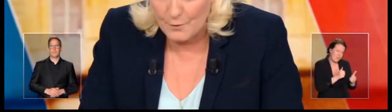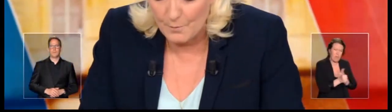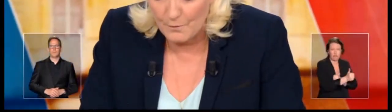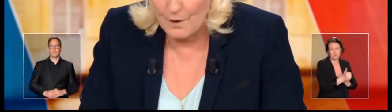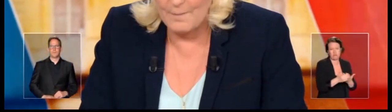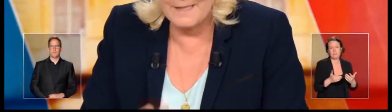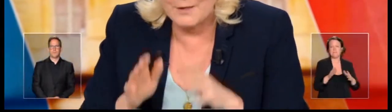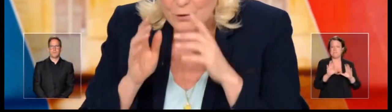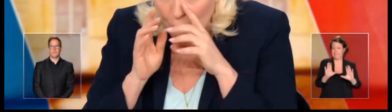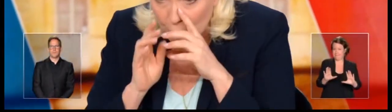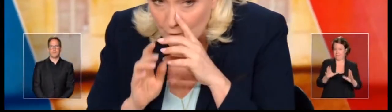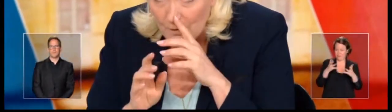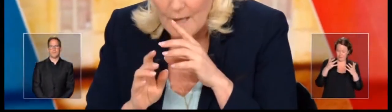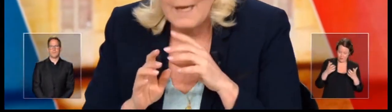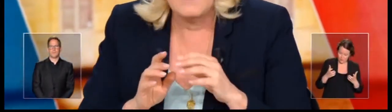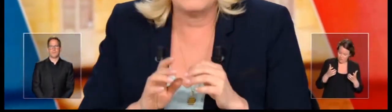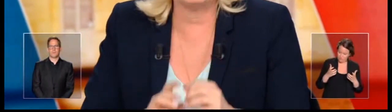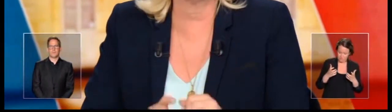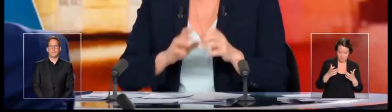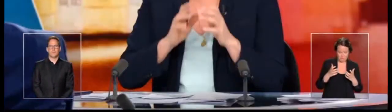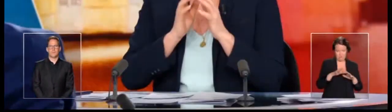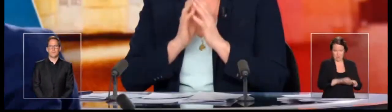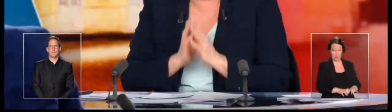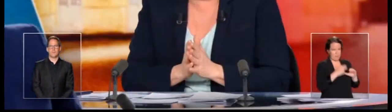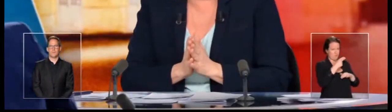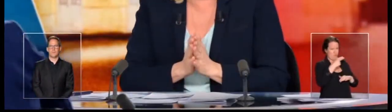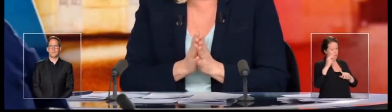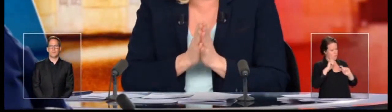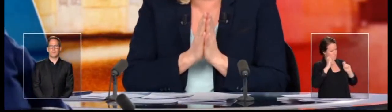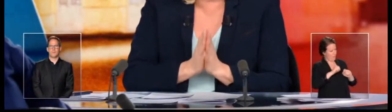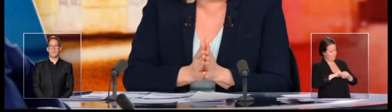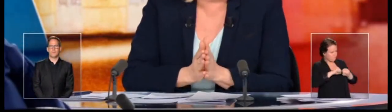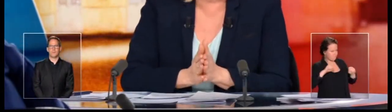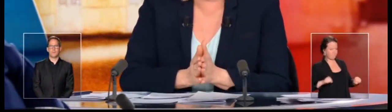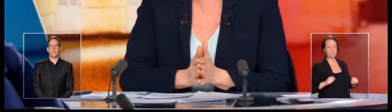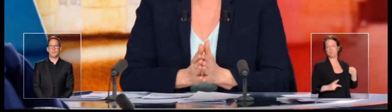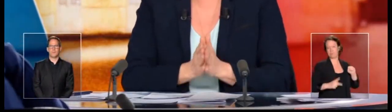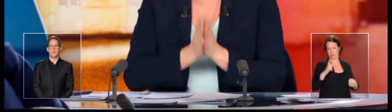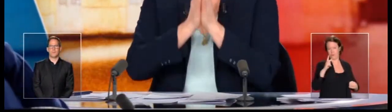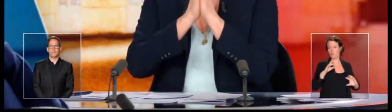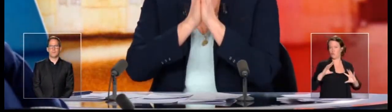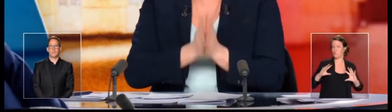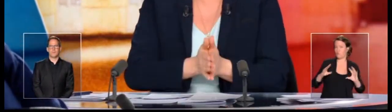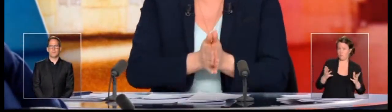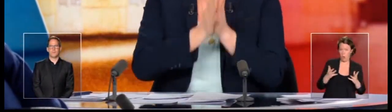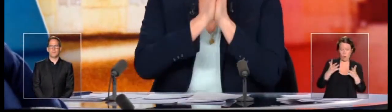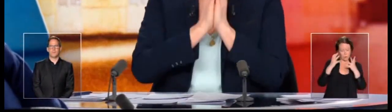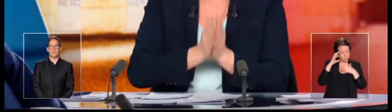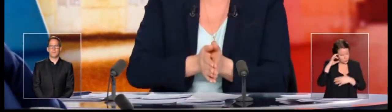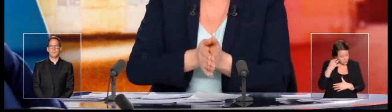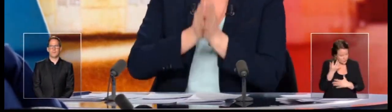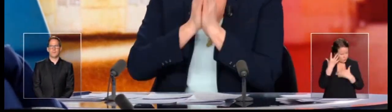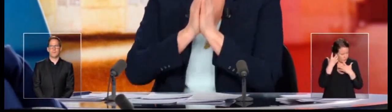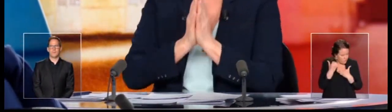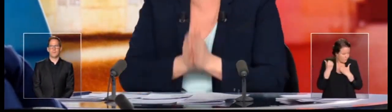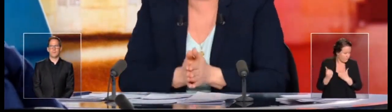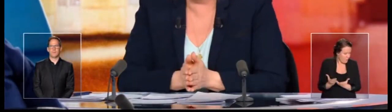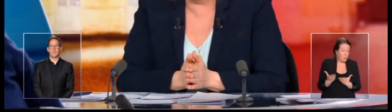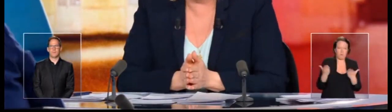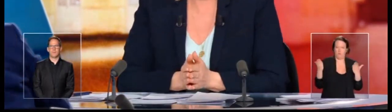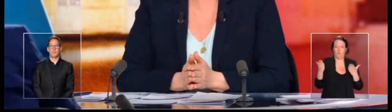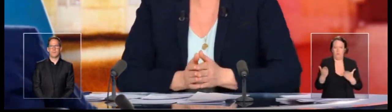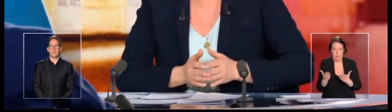qui ait plus de pouvoir, mais surtout avec la mise en œuvre effectivement du référendum d'initiative